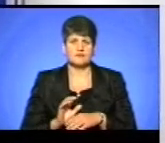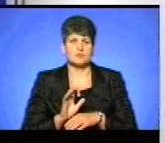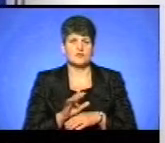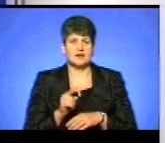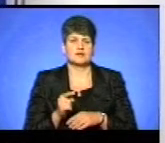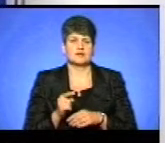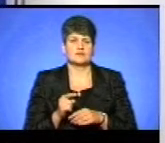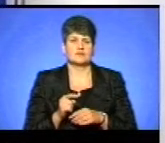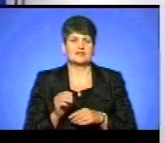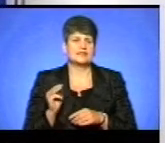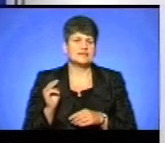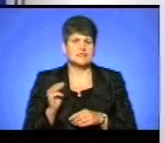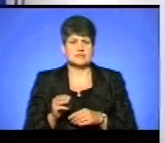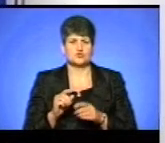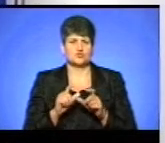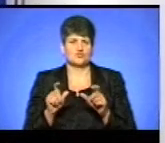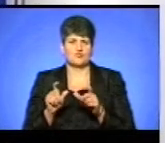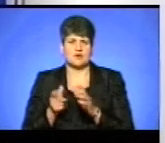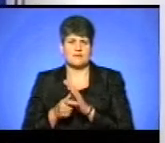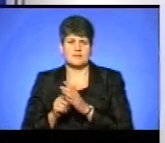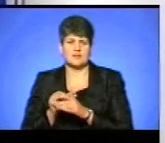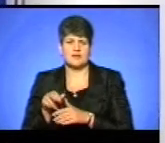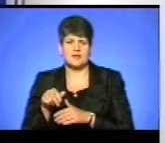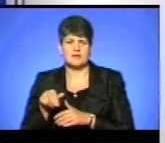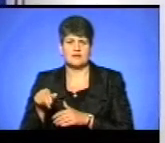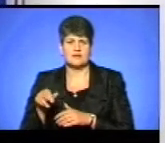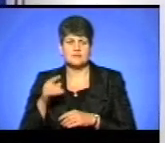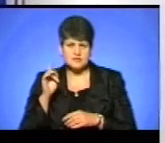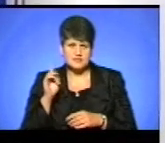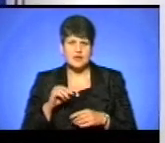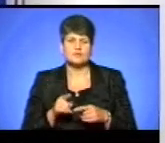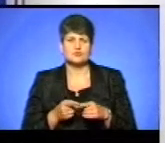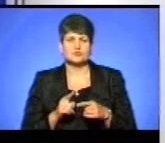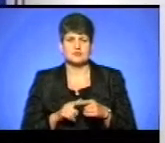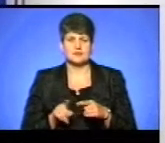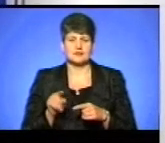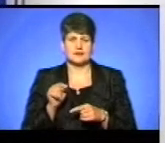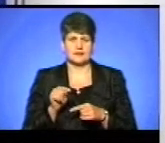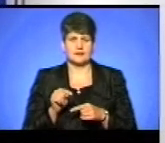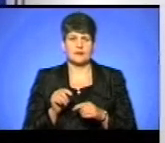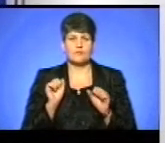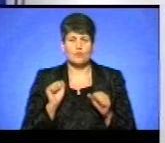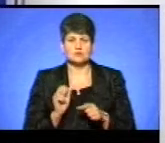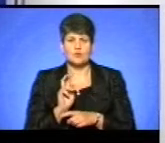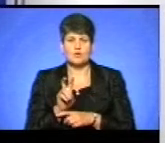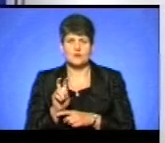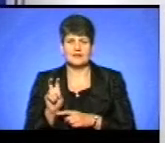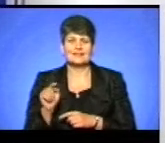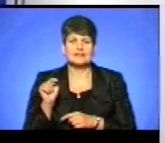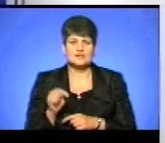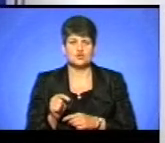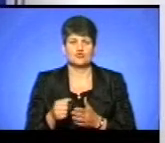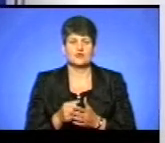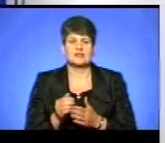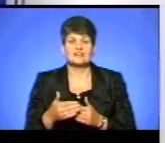по тисячі інстанцій, тому що ми всі прекрасно знаємо, що таке інстанції в Україні, в тому числі в Тернопільській області. Можна обити тисячу дверей і не